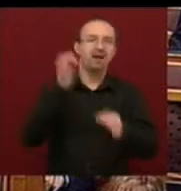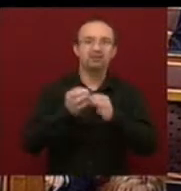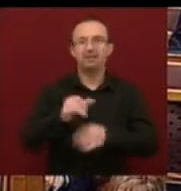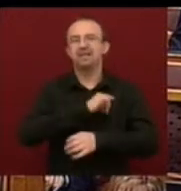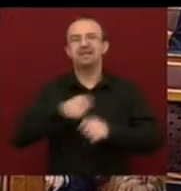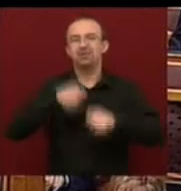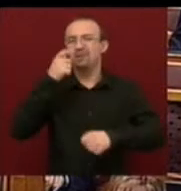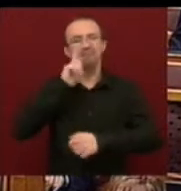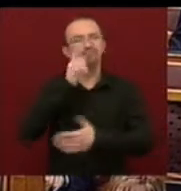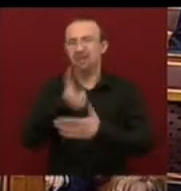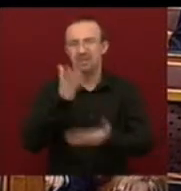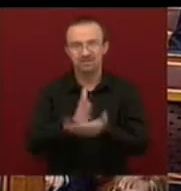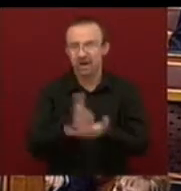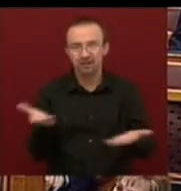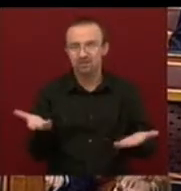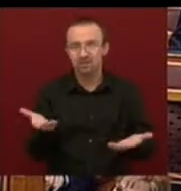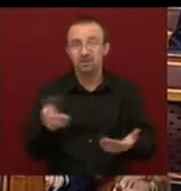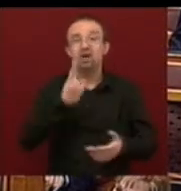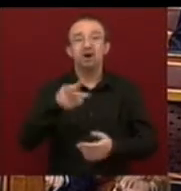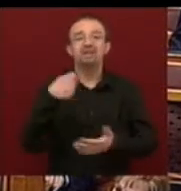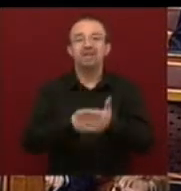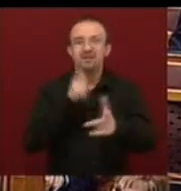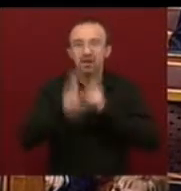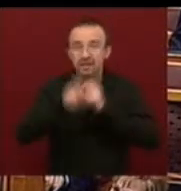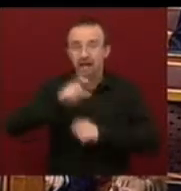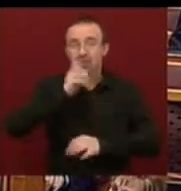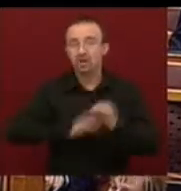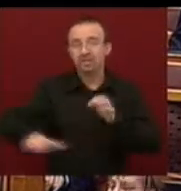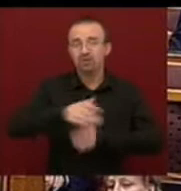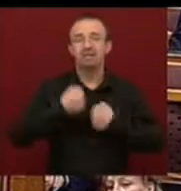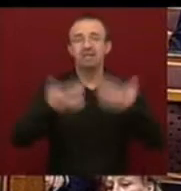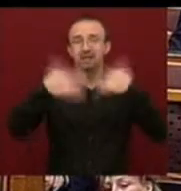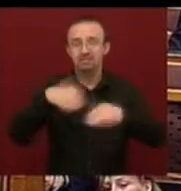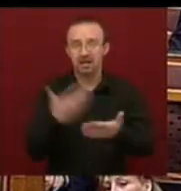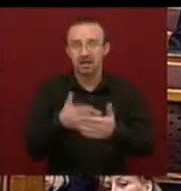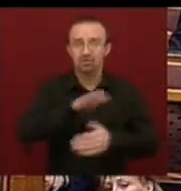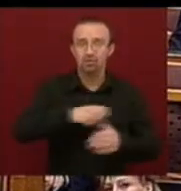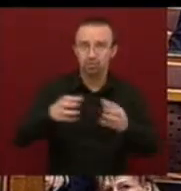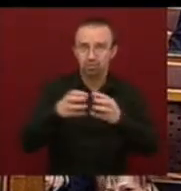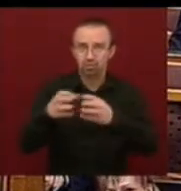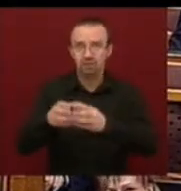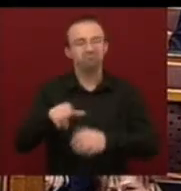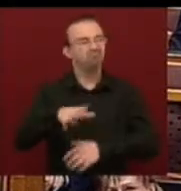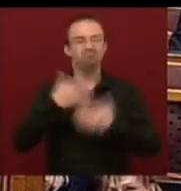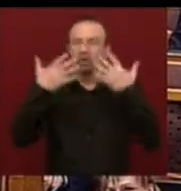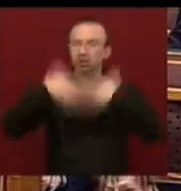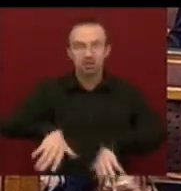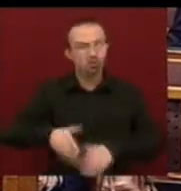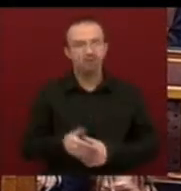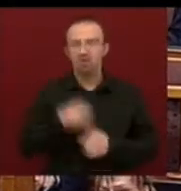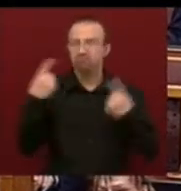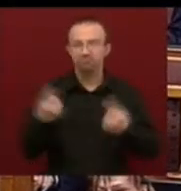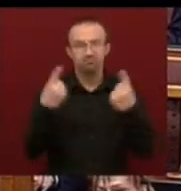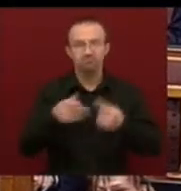érdeksérelmektől nem kell tartaniuk. Azoknak viszont, akik devizaitelesek és a magyartásom nehéz helyzetben lévő részét képezik, nekik katasztrofális ez a hír, ezt